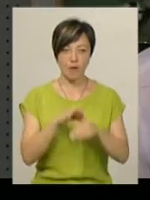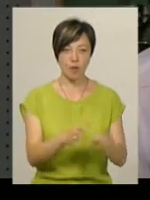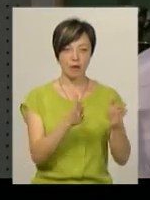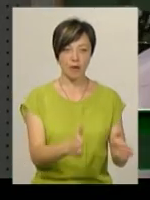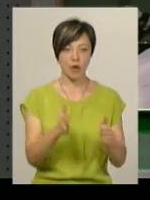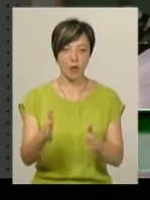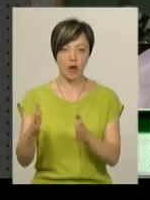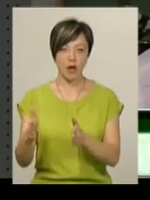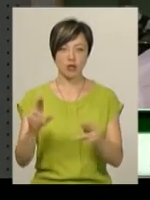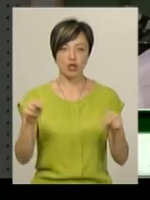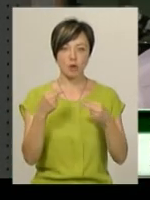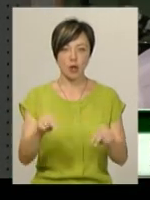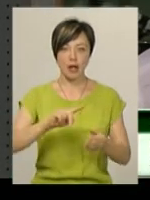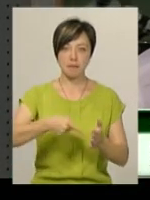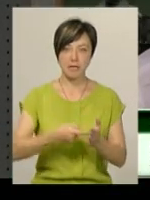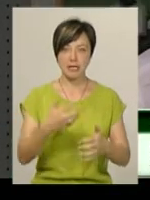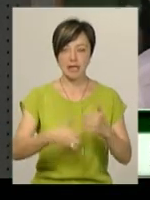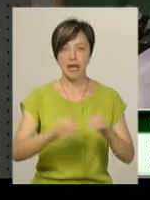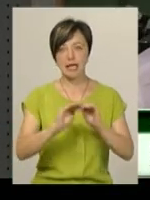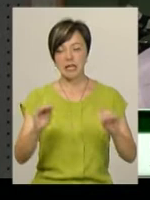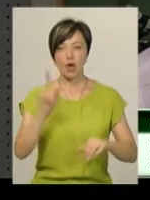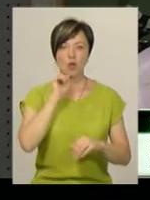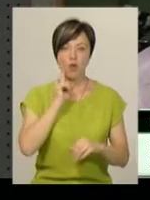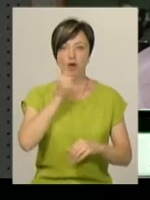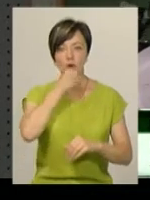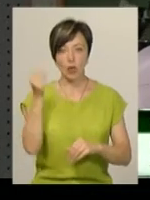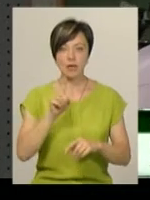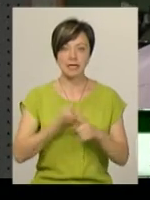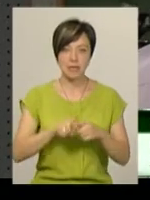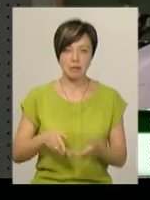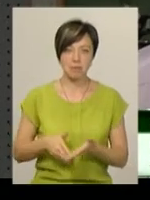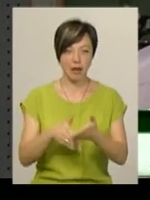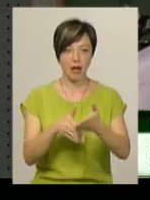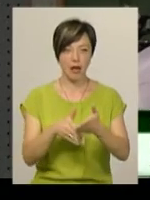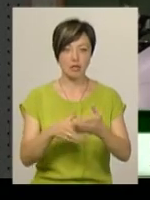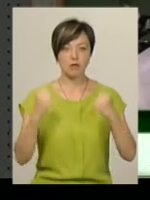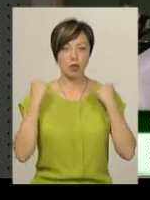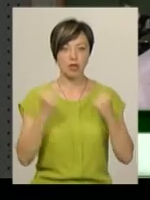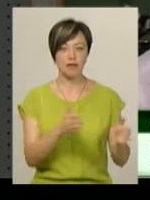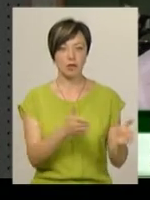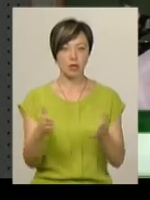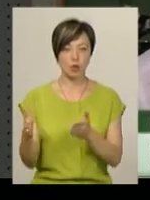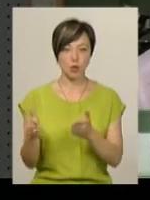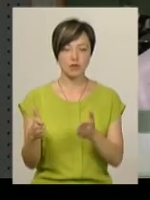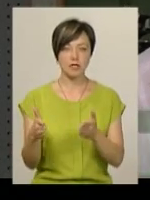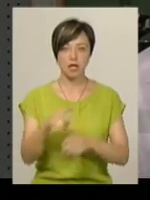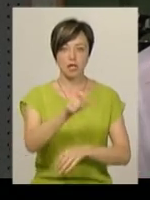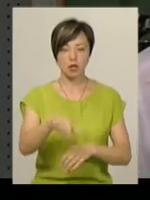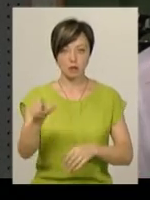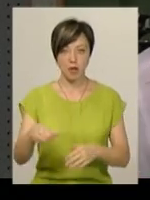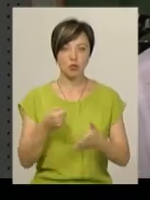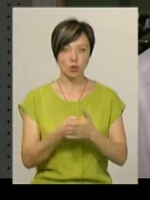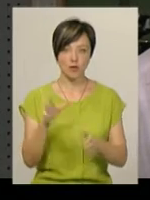чемпіонати міста серед дітей, юніорів, дорослих, що сприяє спортивній підготовці спортсменів